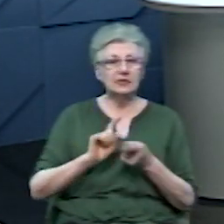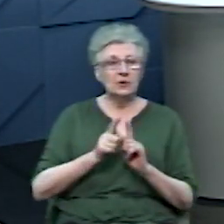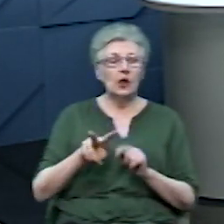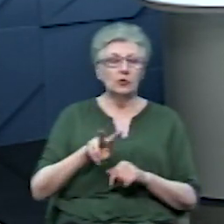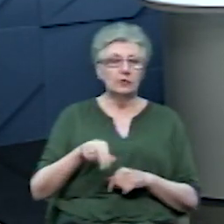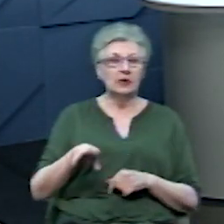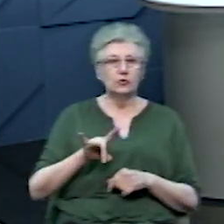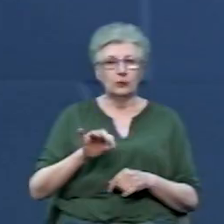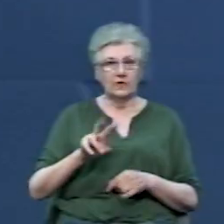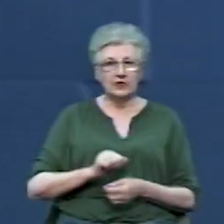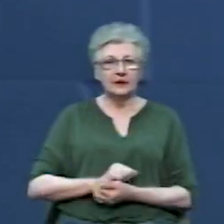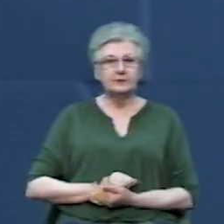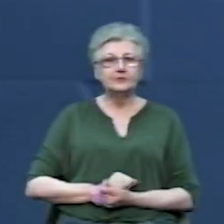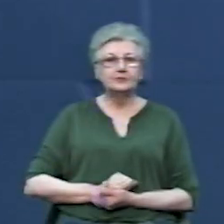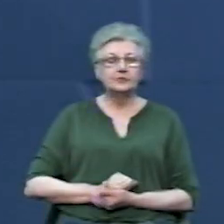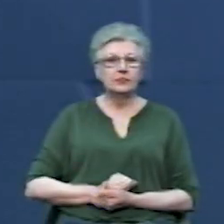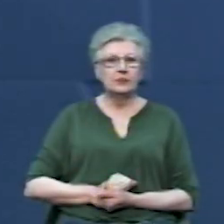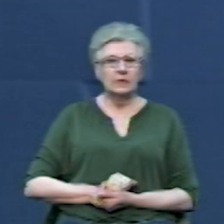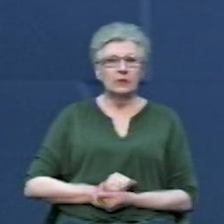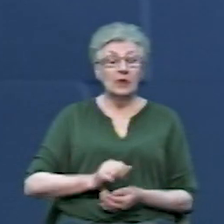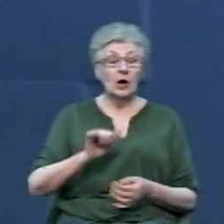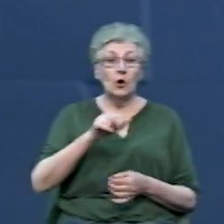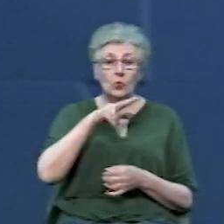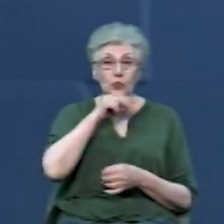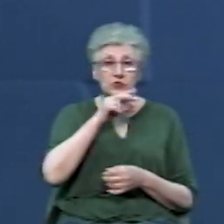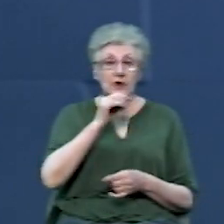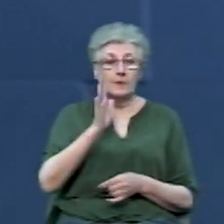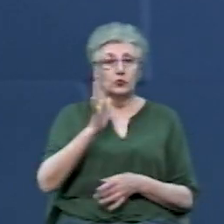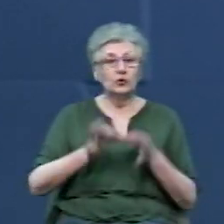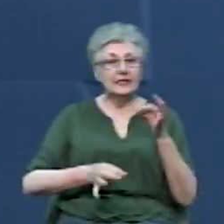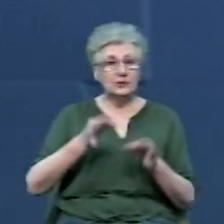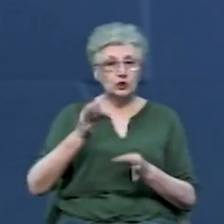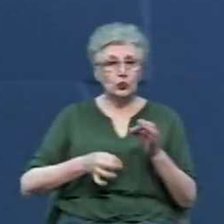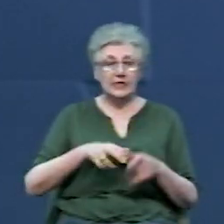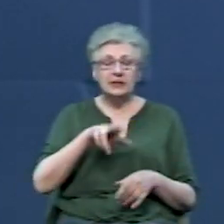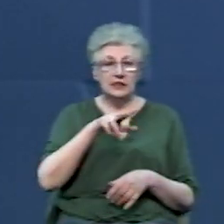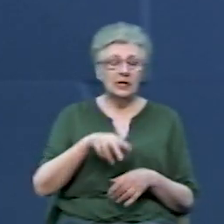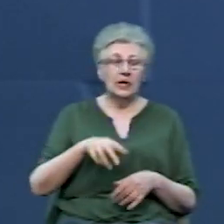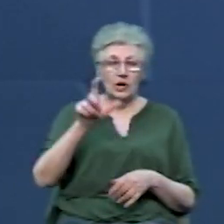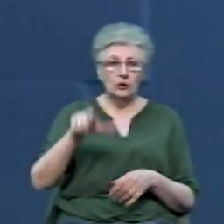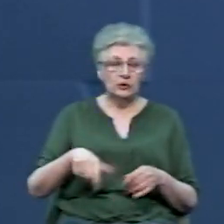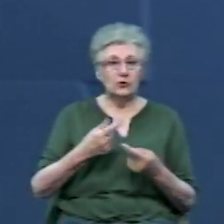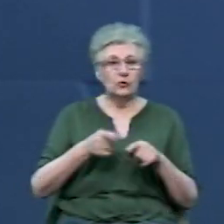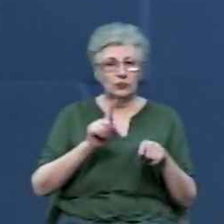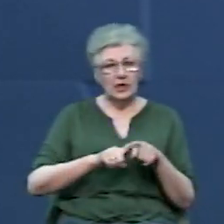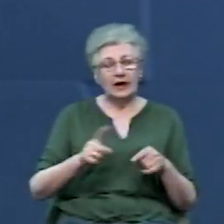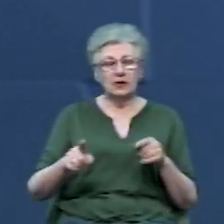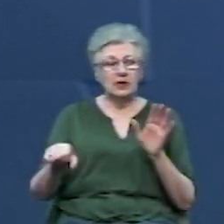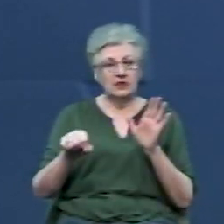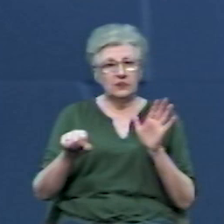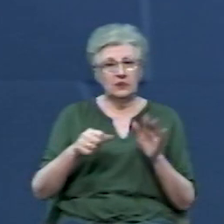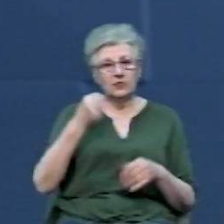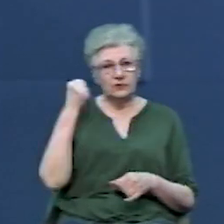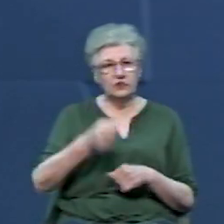Людмила Дубровіна. У Чернівцях судитимуть чоловіка, який в березні на вулиці Галицький шлях на смерть збив 27